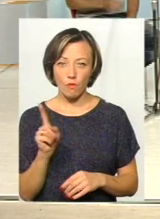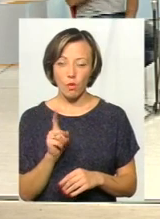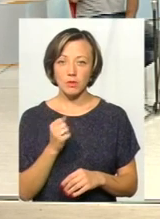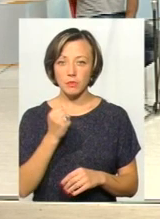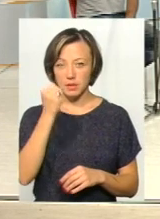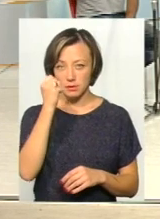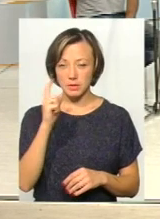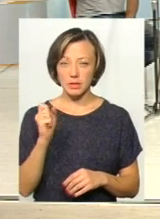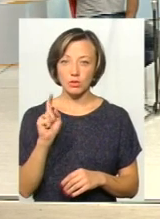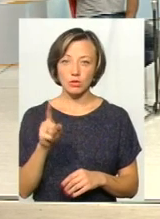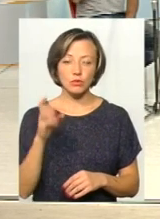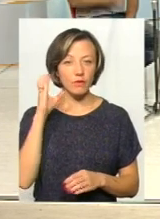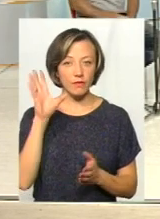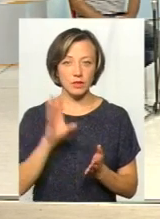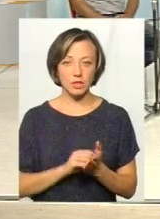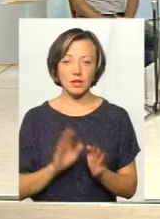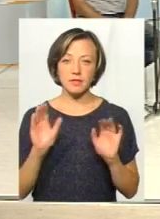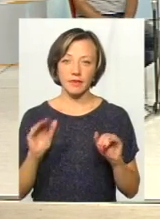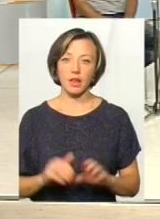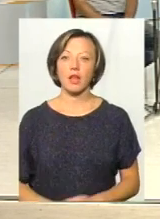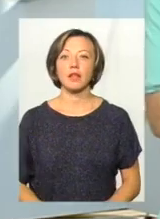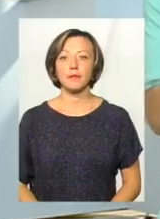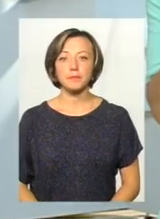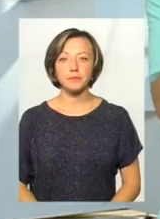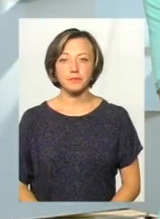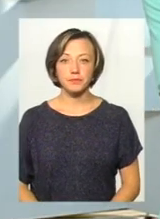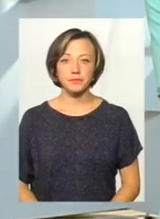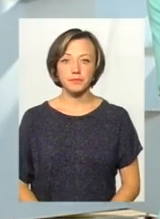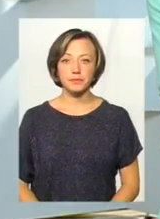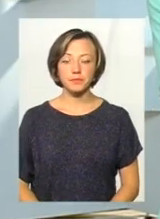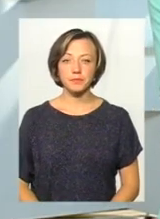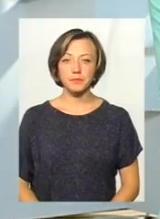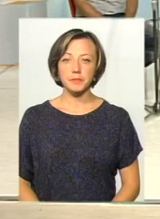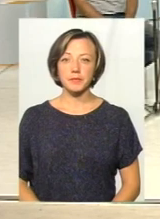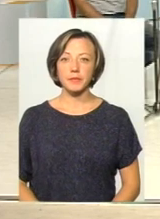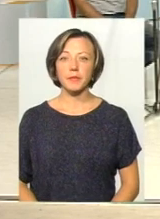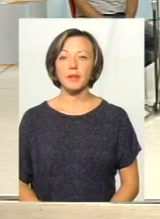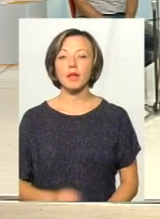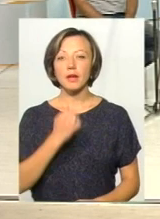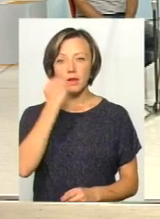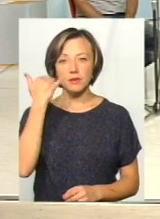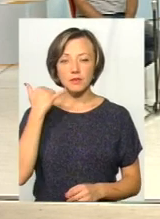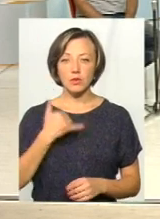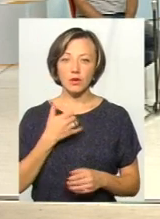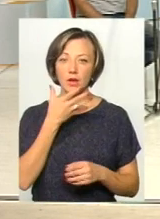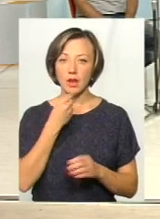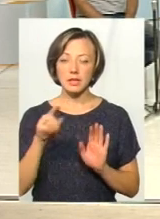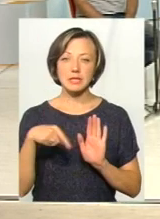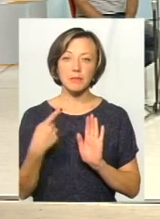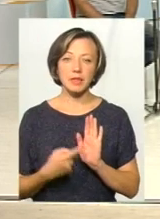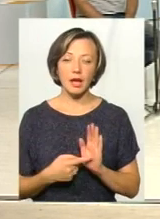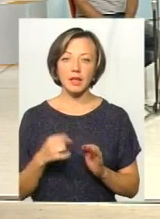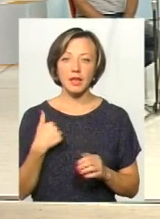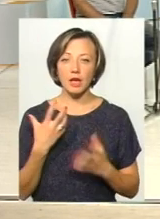Спасиба за те, що ви мене виспишили. До свидання. Дякую. Дякую за цвіночок. Дійсно, дуже гарне запитання. І